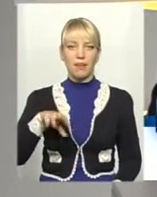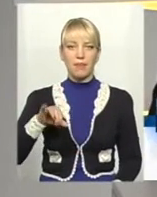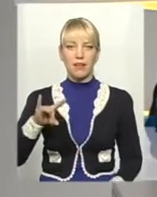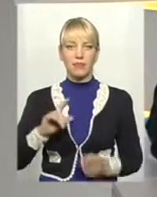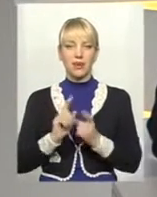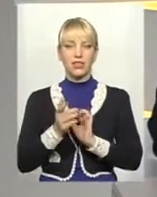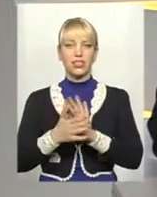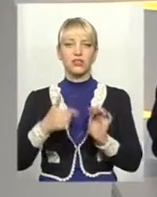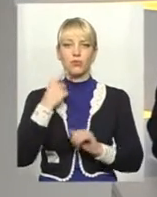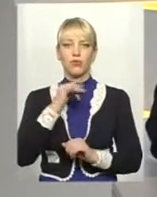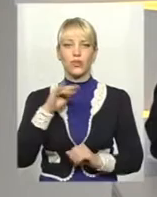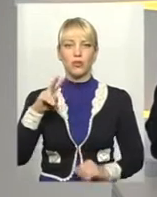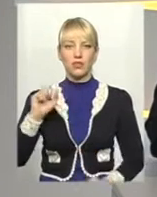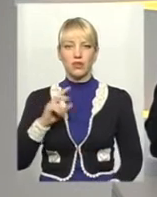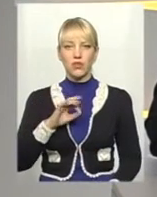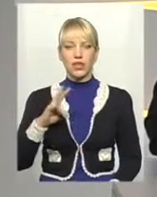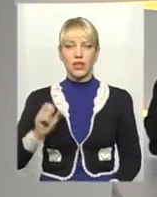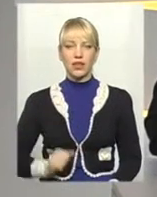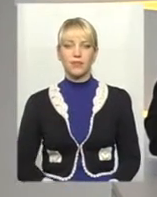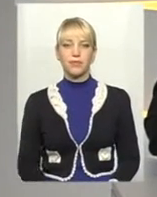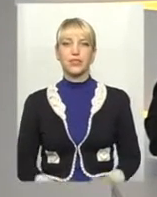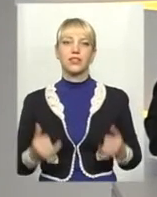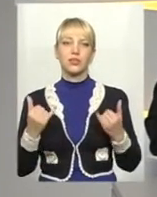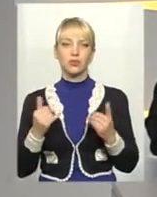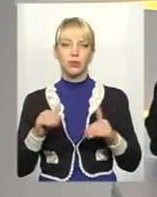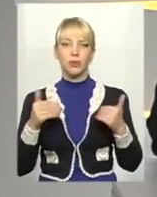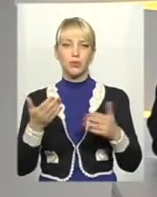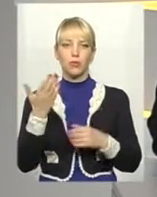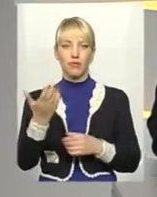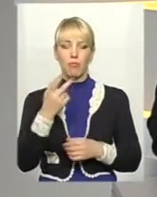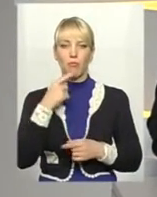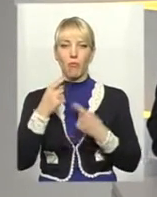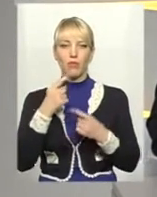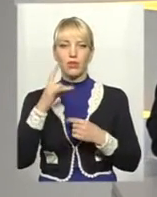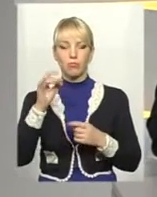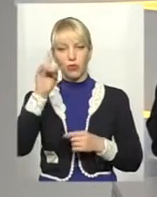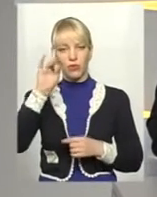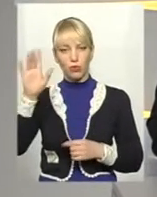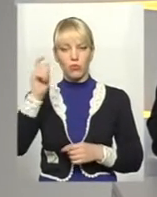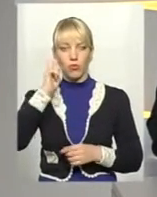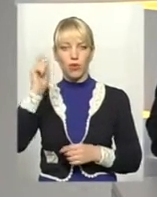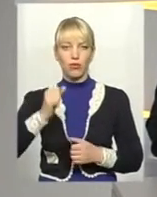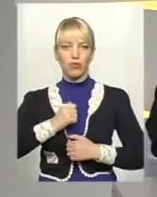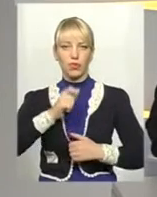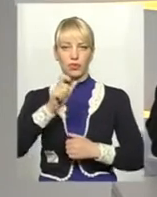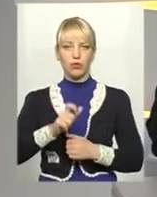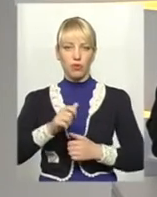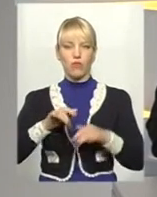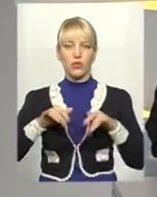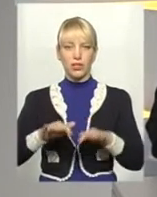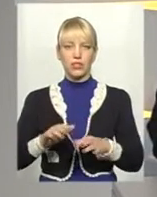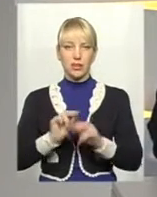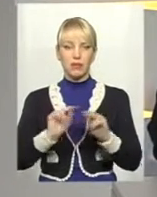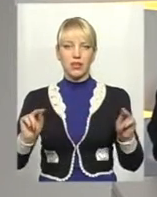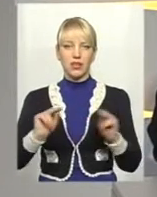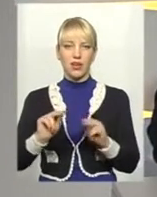на жестову мову перекладає Оксана Фіновська. Сьогодні пропонуємо вам поговорити про відомого українського військового діяча, педагога,